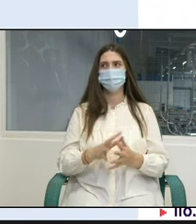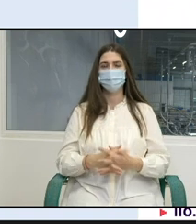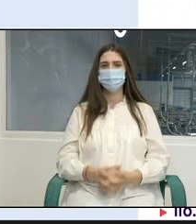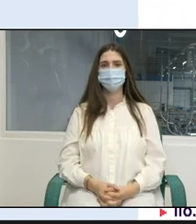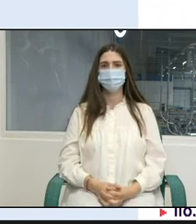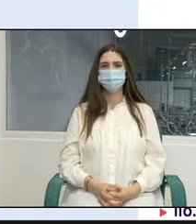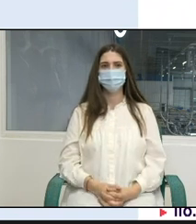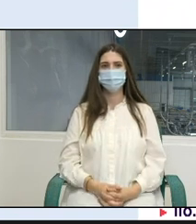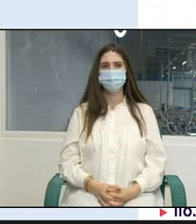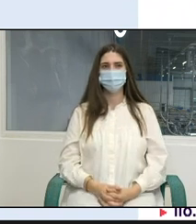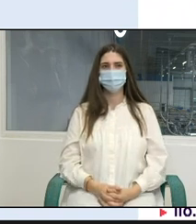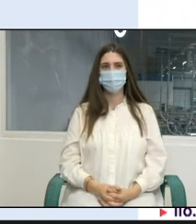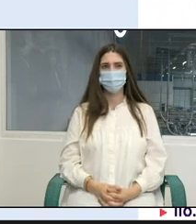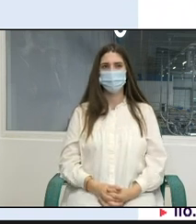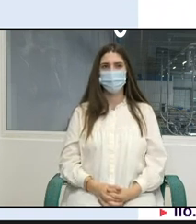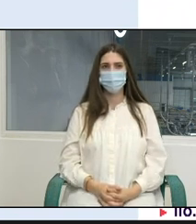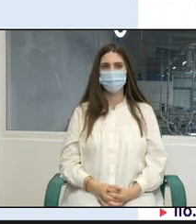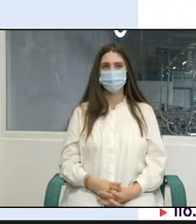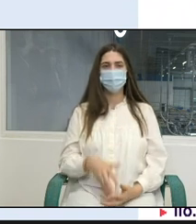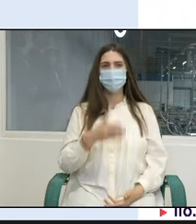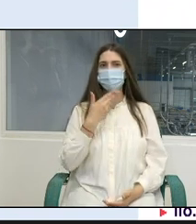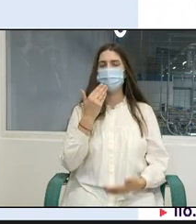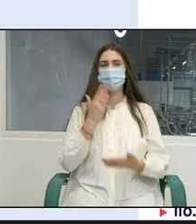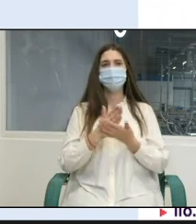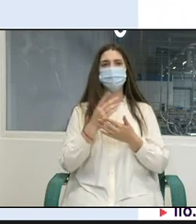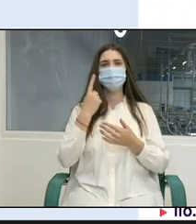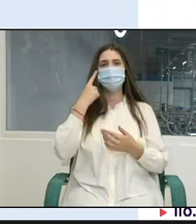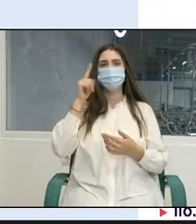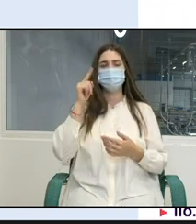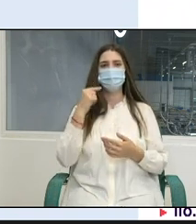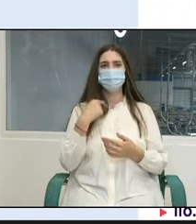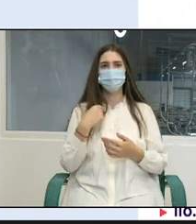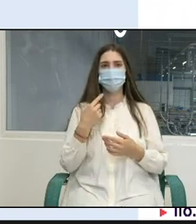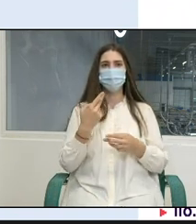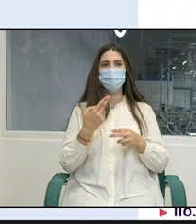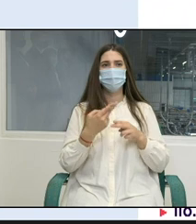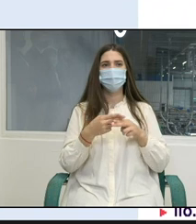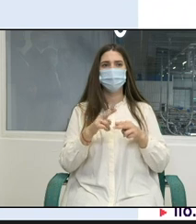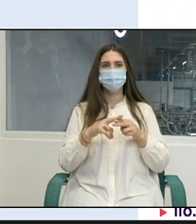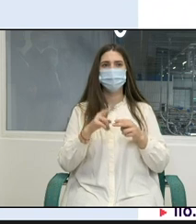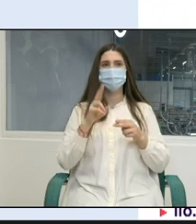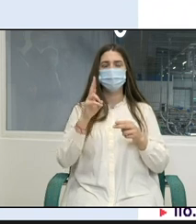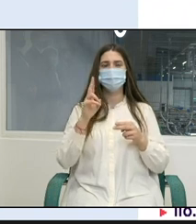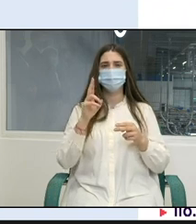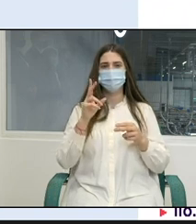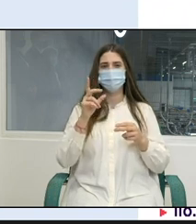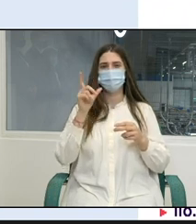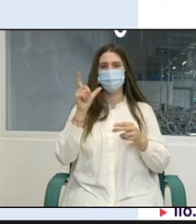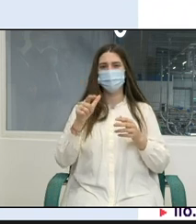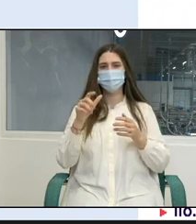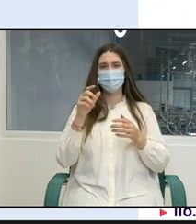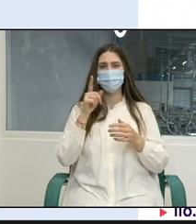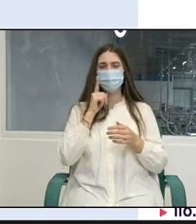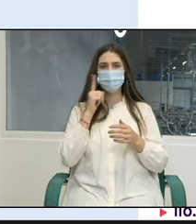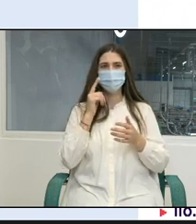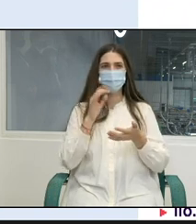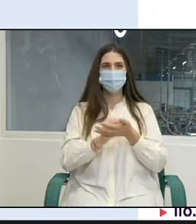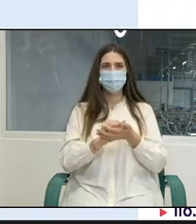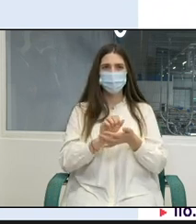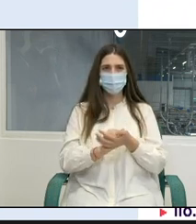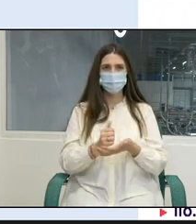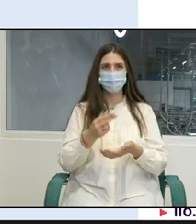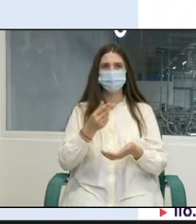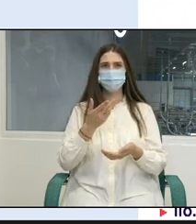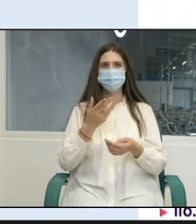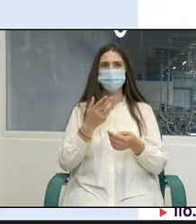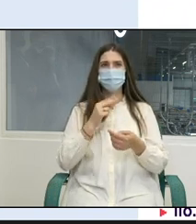este propunerea noastră, acestea au venit din partea țării și prioritățile sunt anume ocuparea tinerilor, siguranța la locul de muncă și un dialog